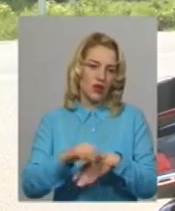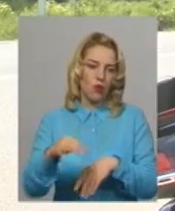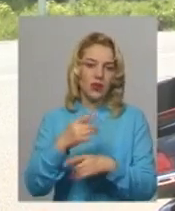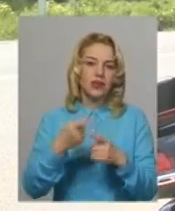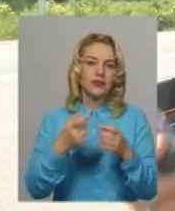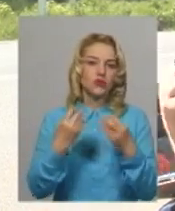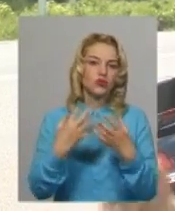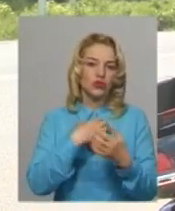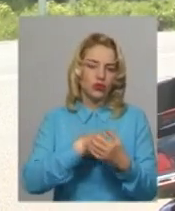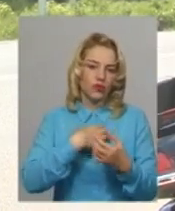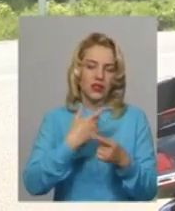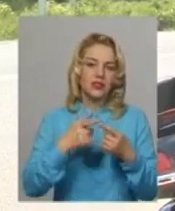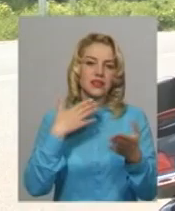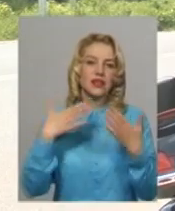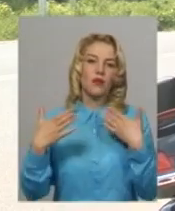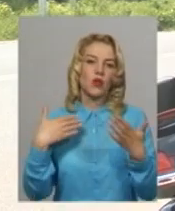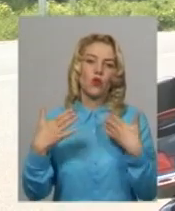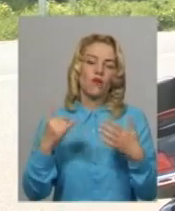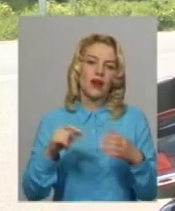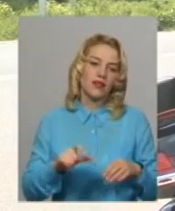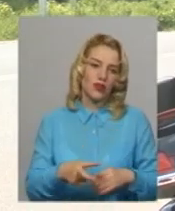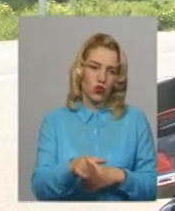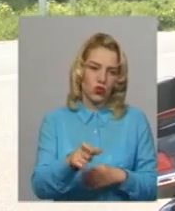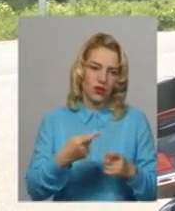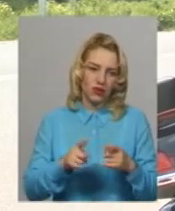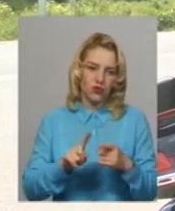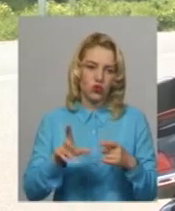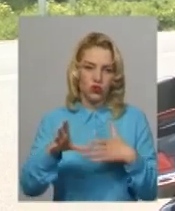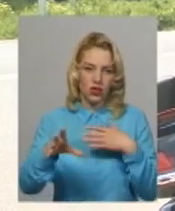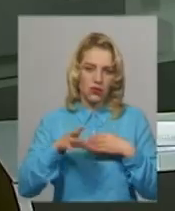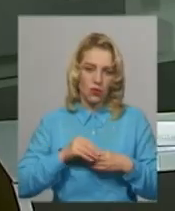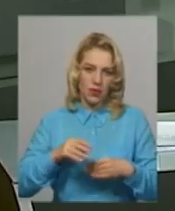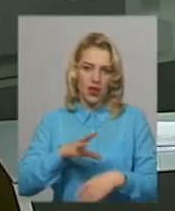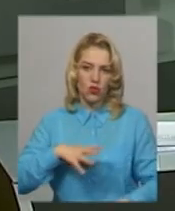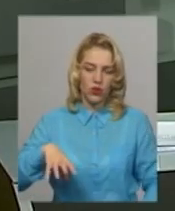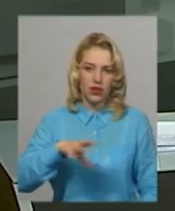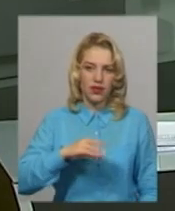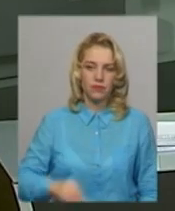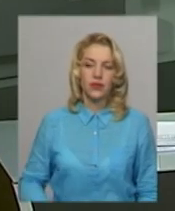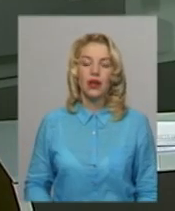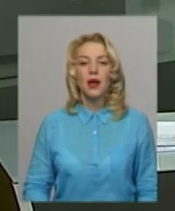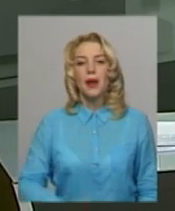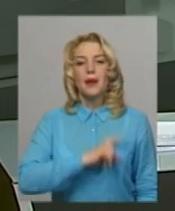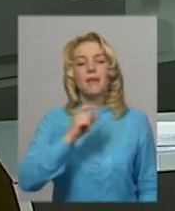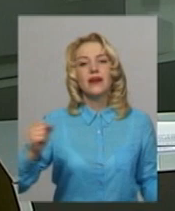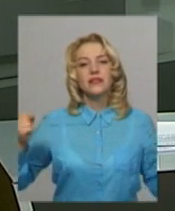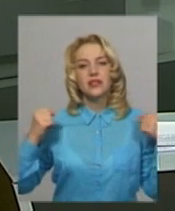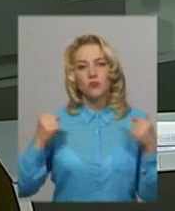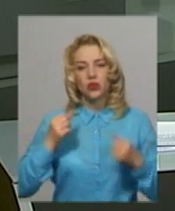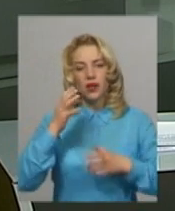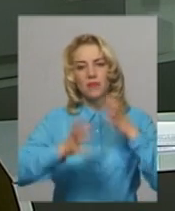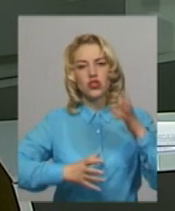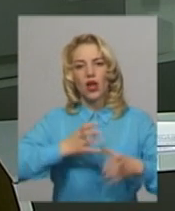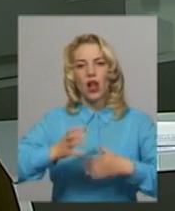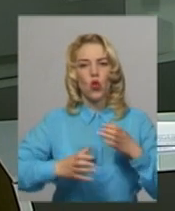спілкування, і спілкування і дорога – це все, що нас об'єднує. Майстер спорту України міжнародного